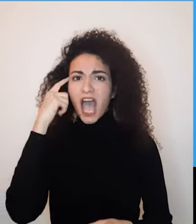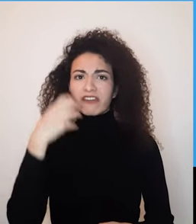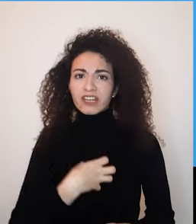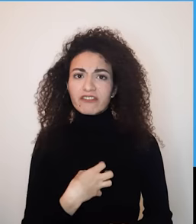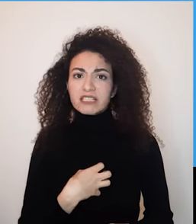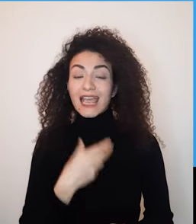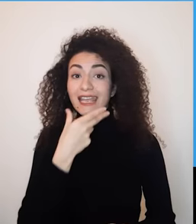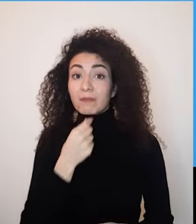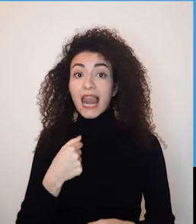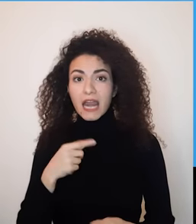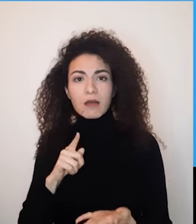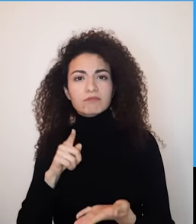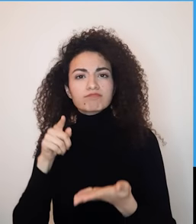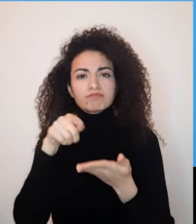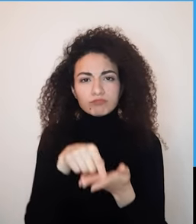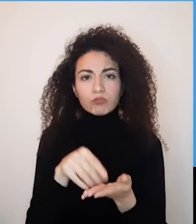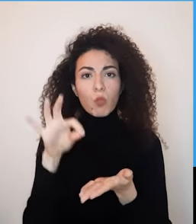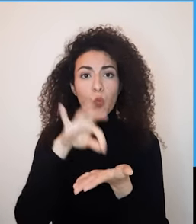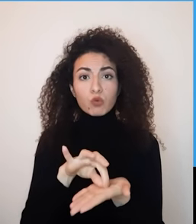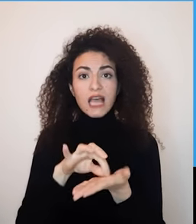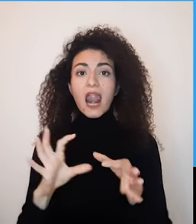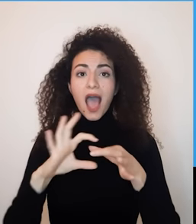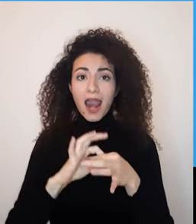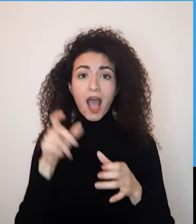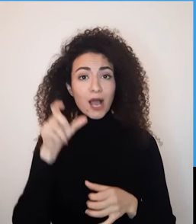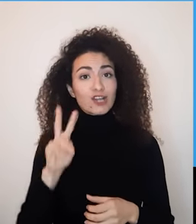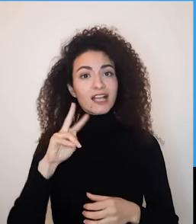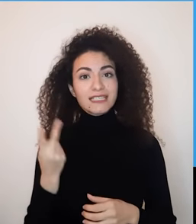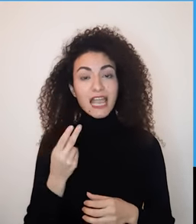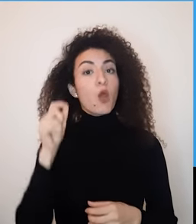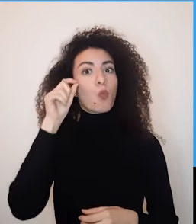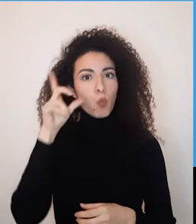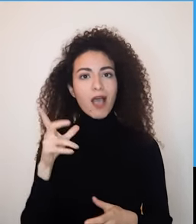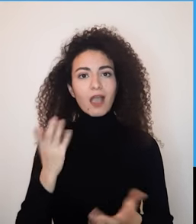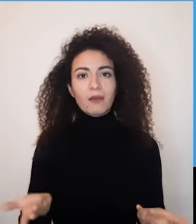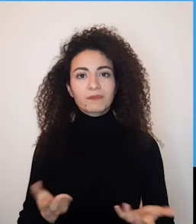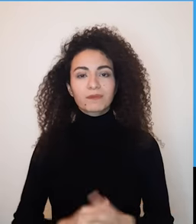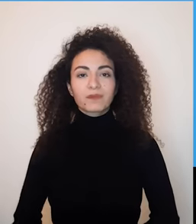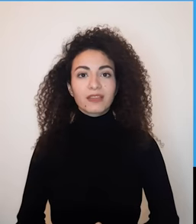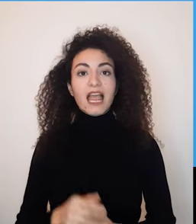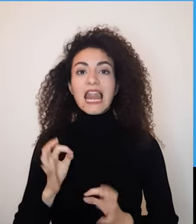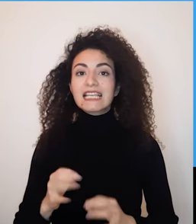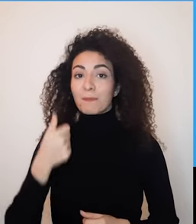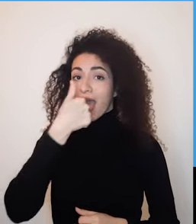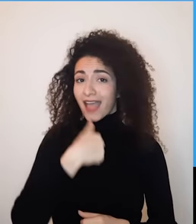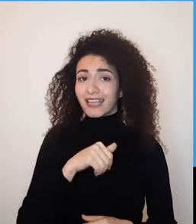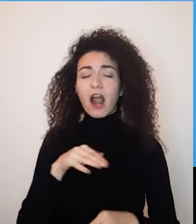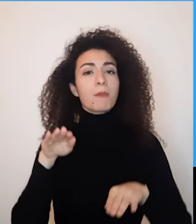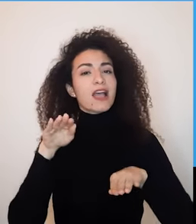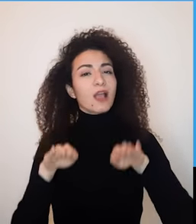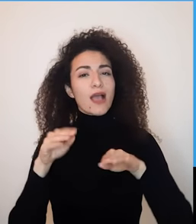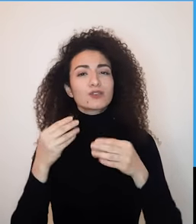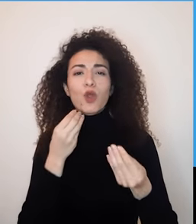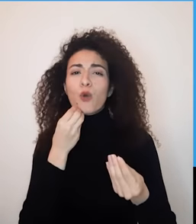حتى أقدر انطلق صوب الآخر برؤية واضحة عن كيفية بناء مساحة مشتركة داخل العلاقة تتكون من